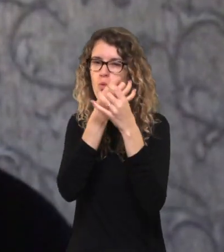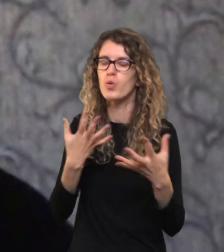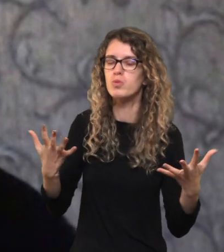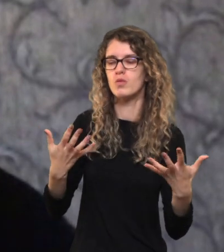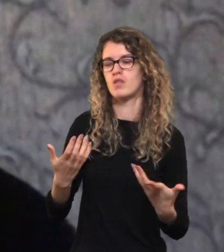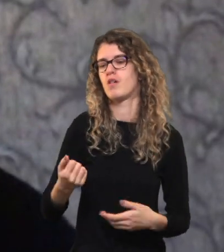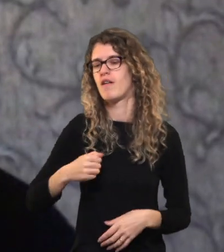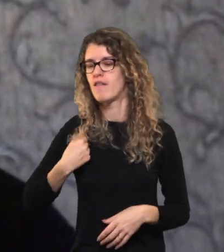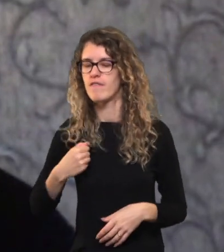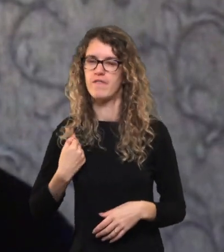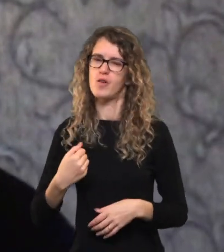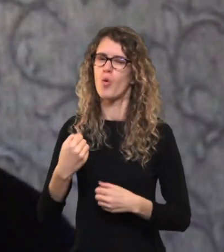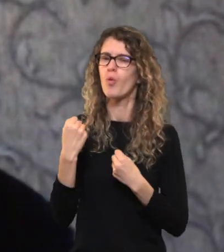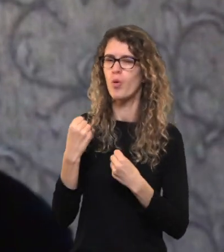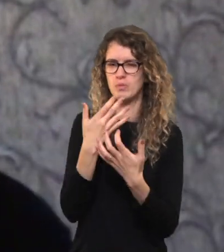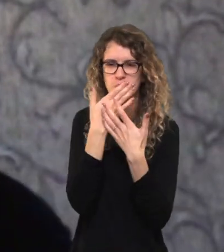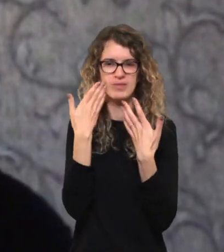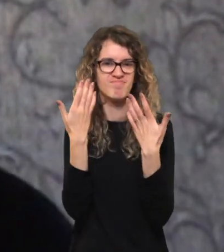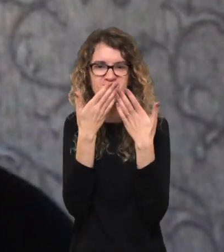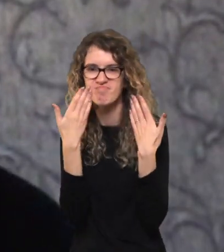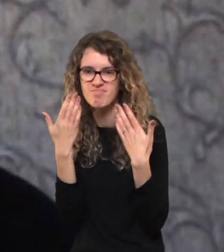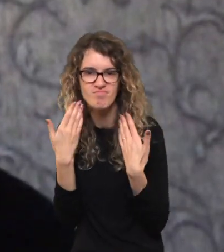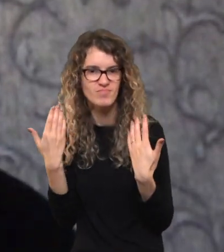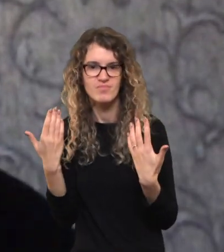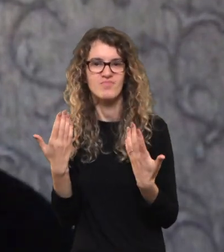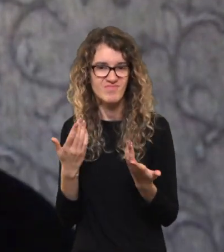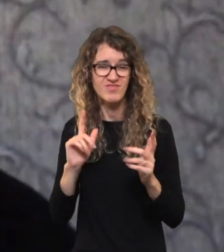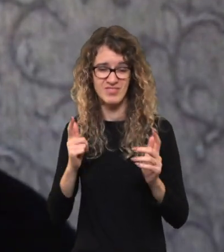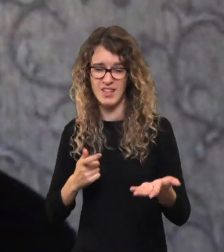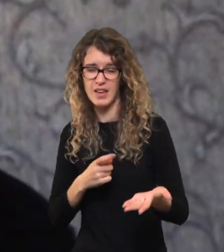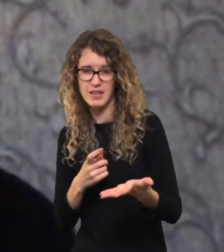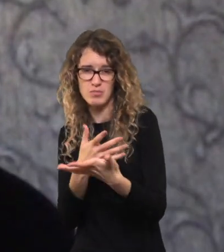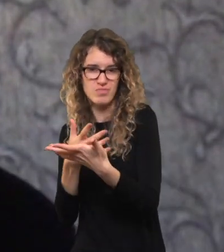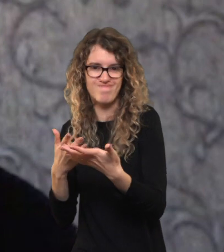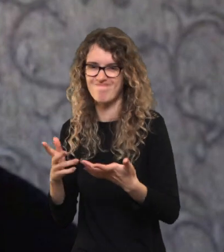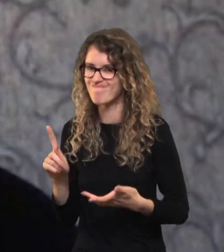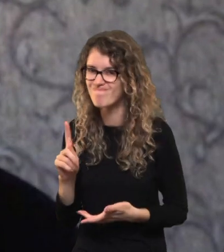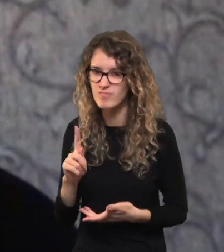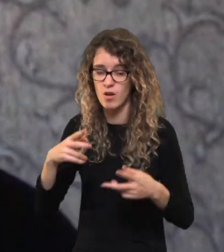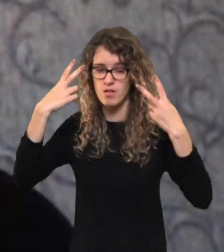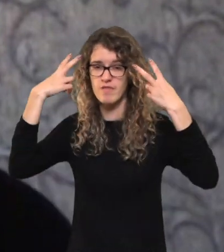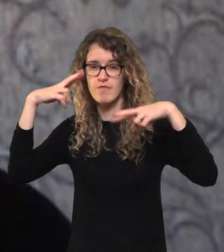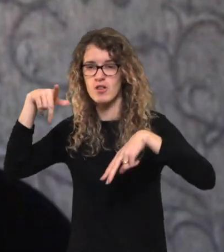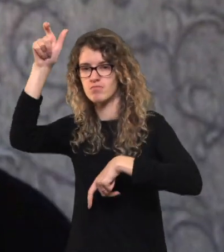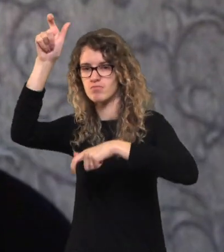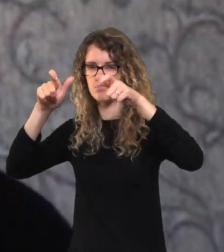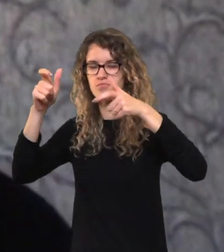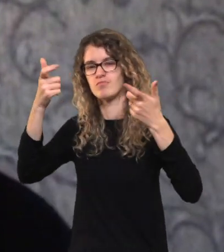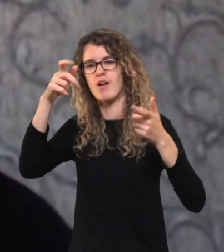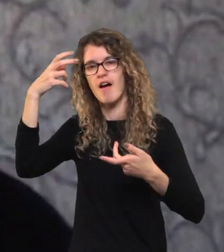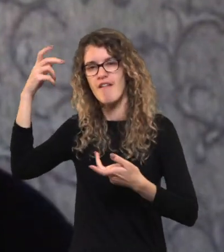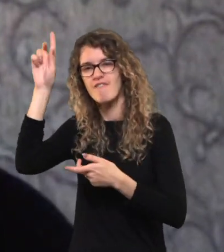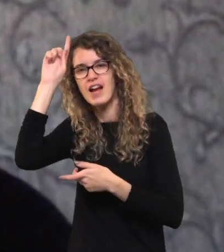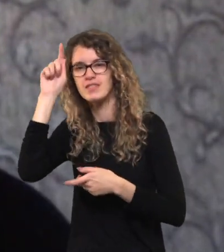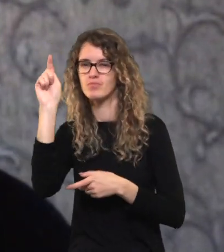kultūros. Neegzistuoja stipri Rusijos armija ir neegzistuoja rusiškio ginklo gale. Civilizuotos pasaulio šalis kartu su